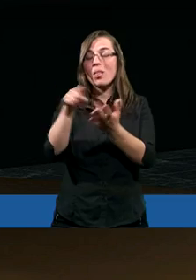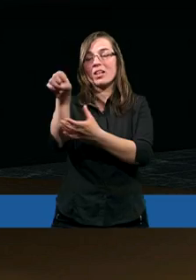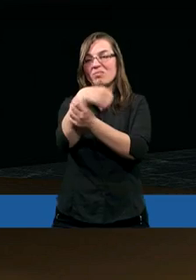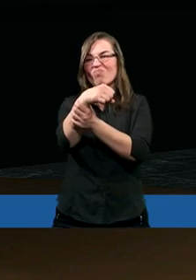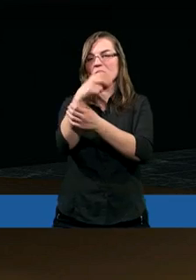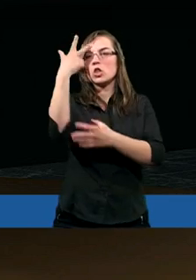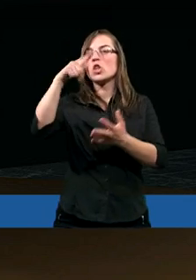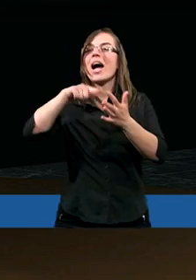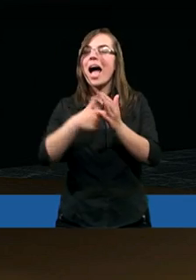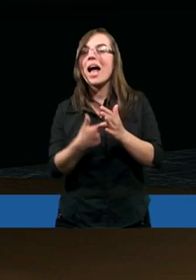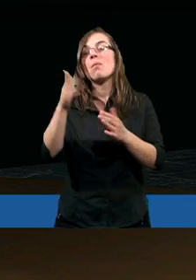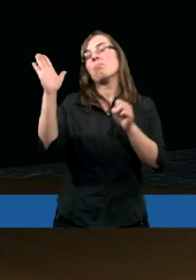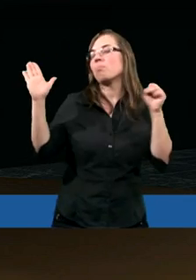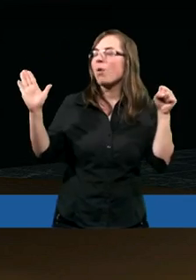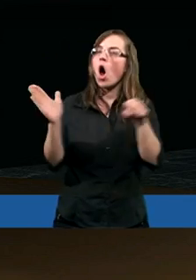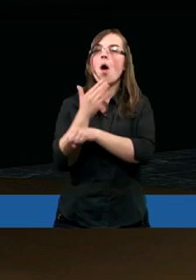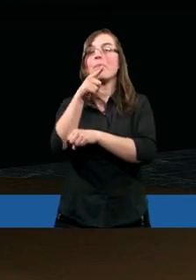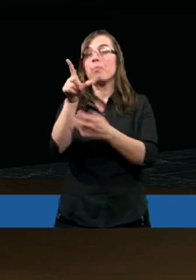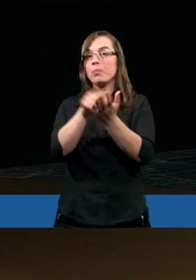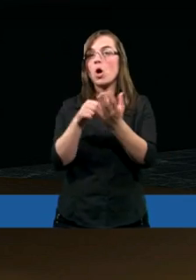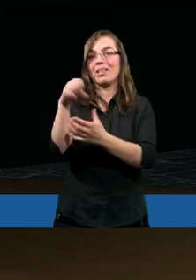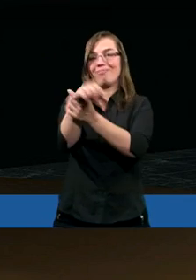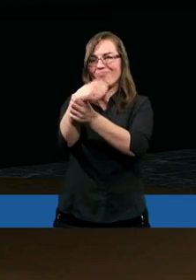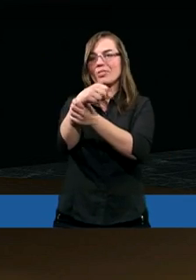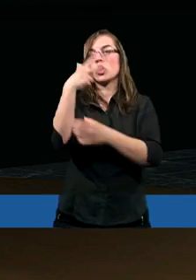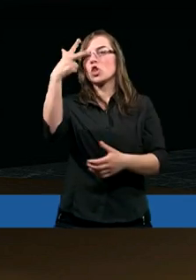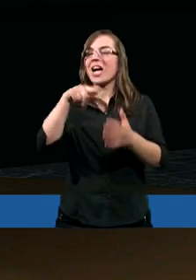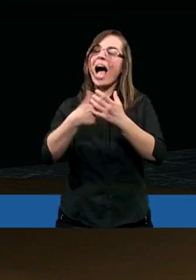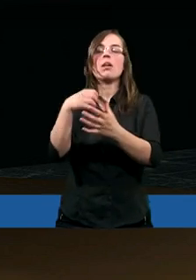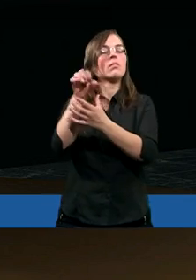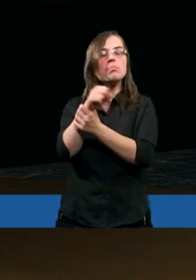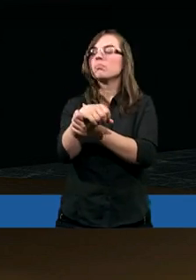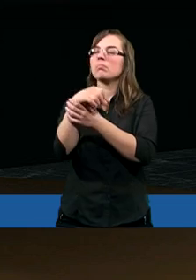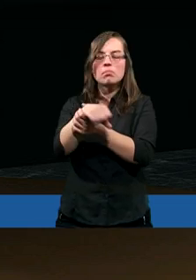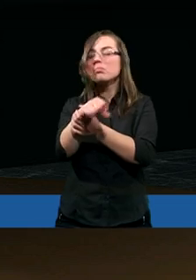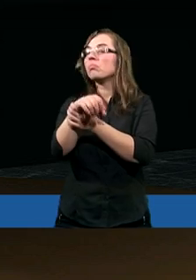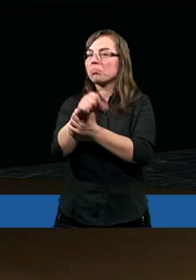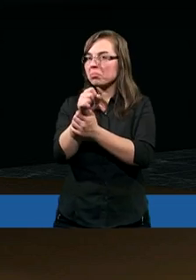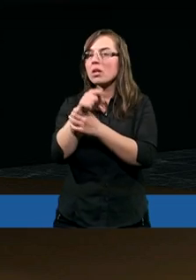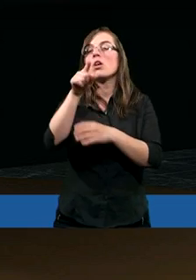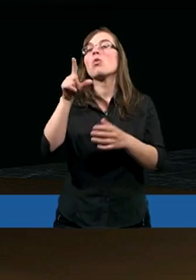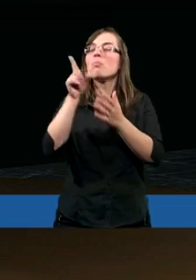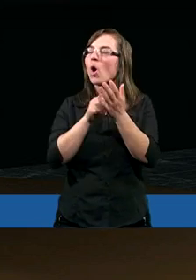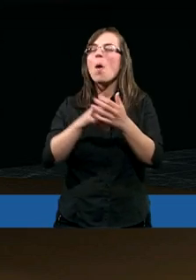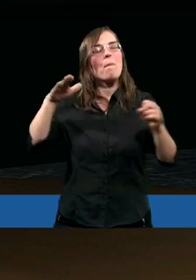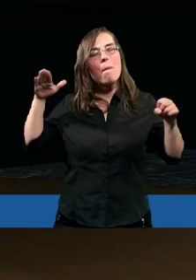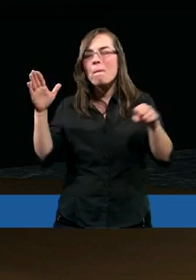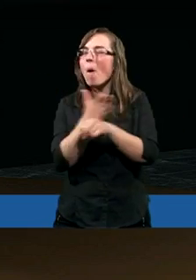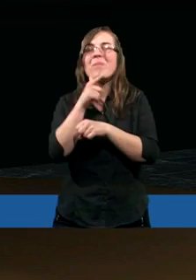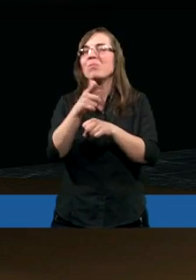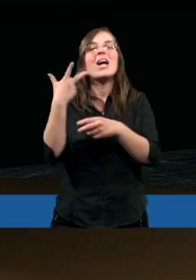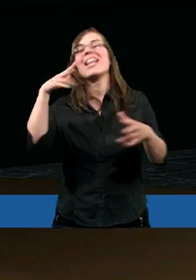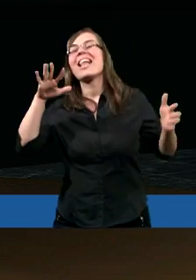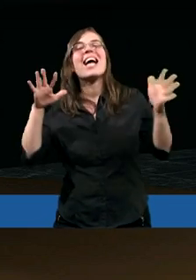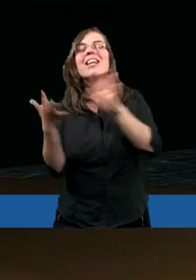Jezusa. To mimo tego, że Piotr się trzy razy zaparł Jezusa, to Jezus nie zaparł się Piotra. Jezus nie zmienił